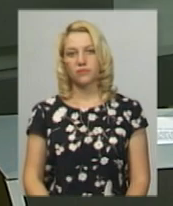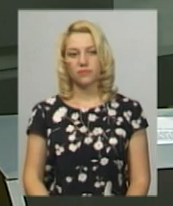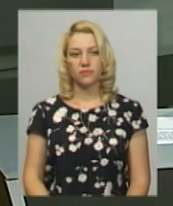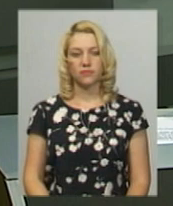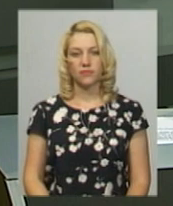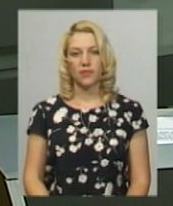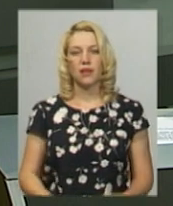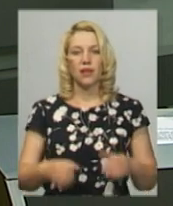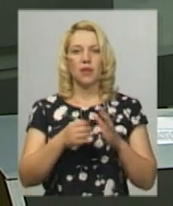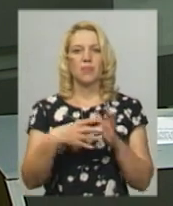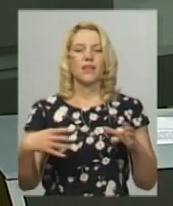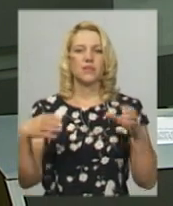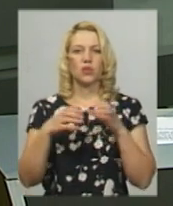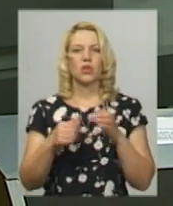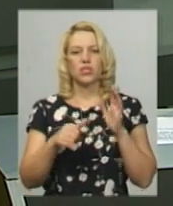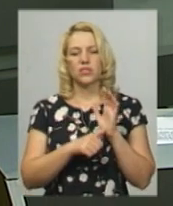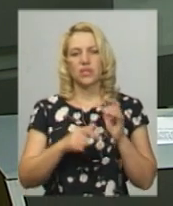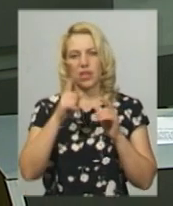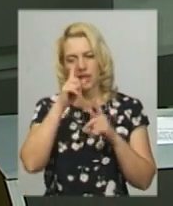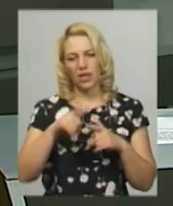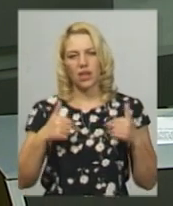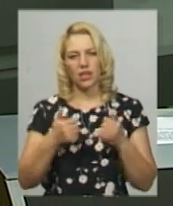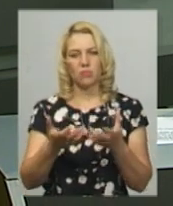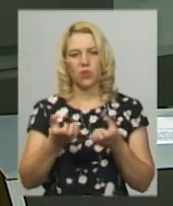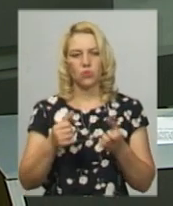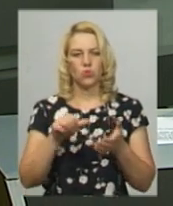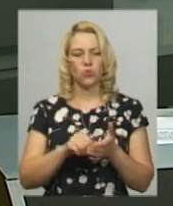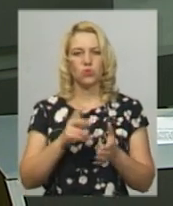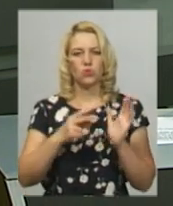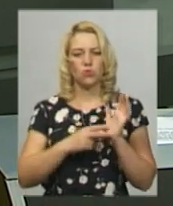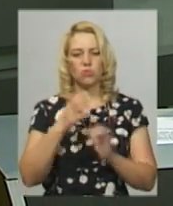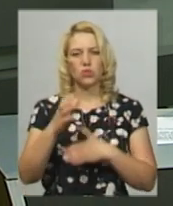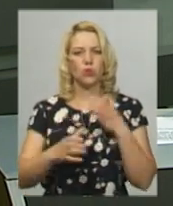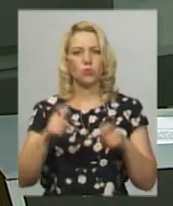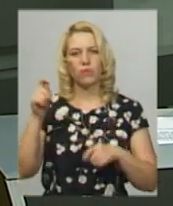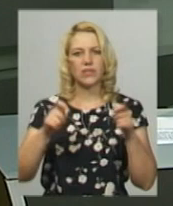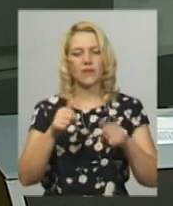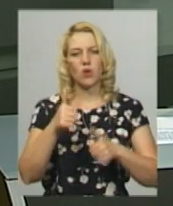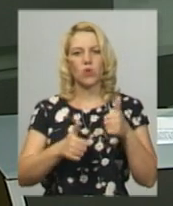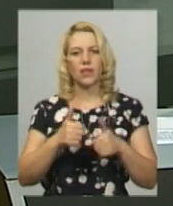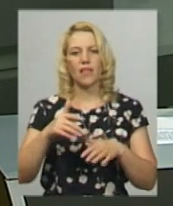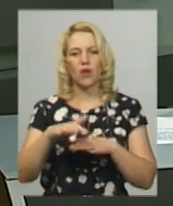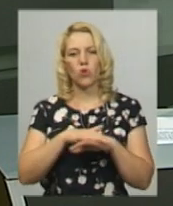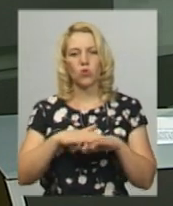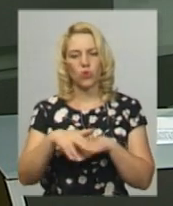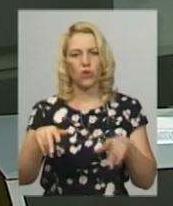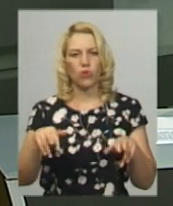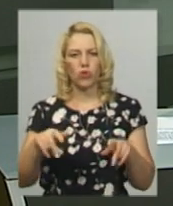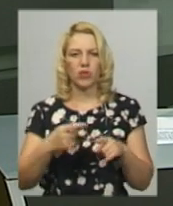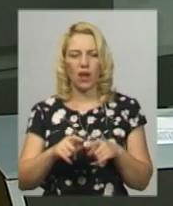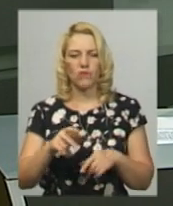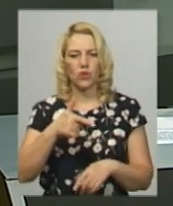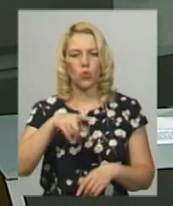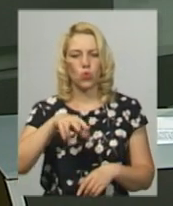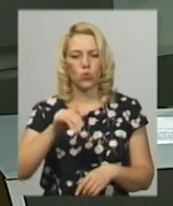П'ятнадцять колективів з шести країн беруть участь у сьому міжнародному фестивалі конкурсі народної хореографії імені Володимира